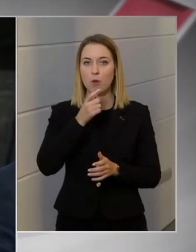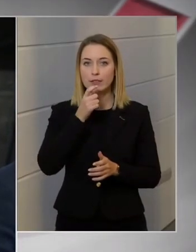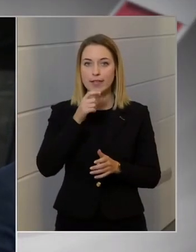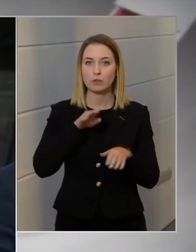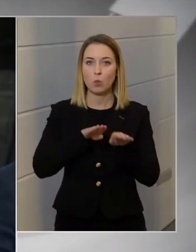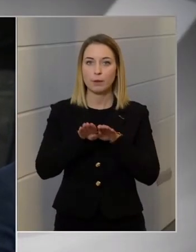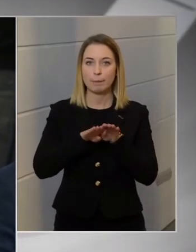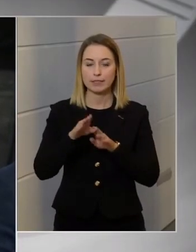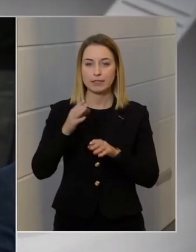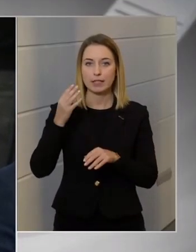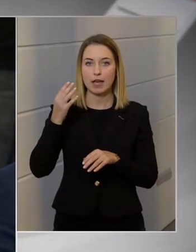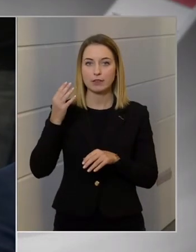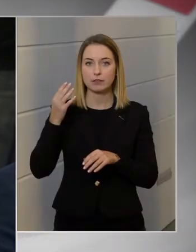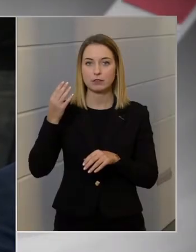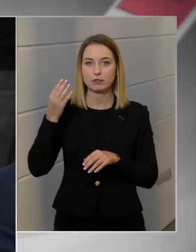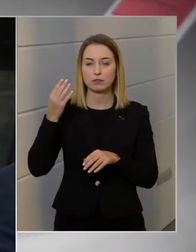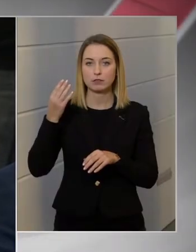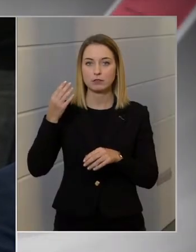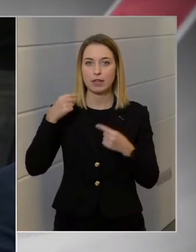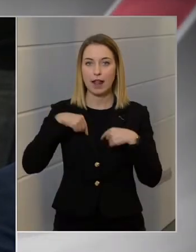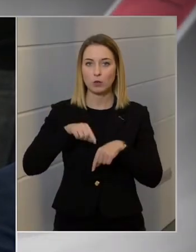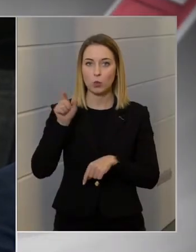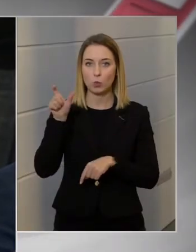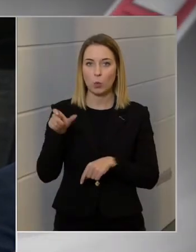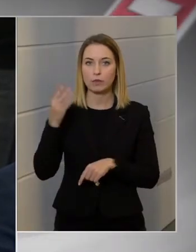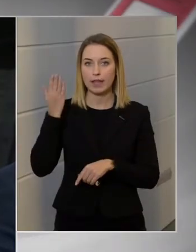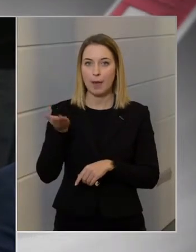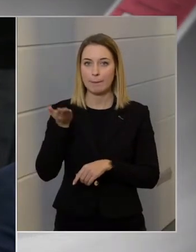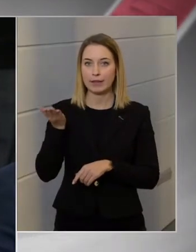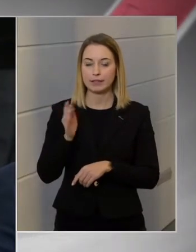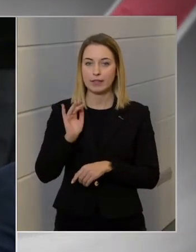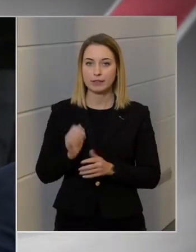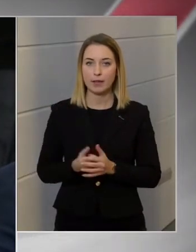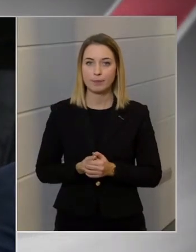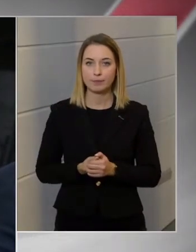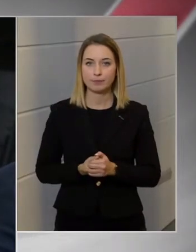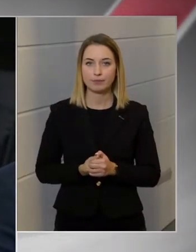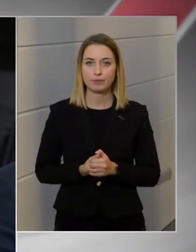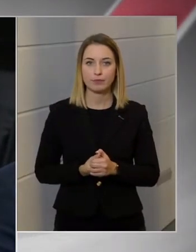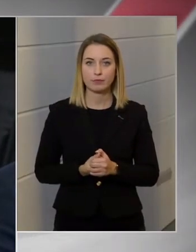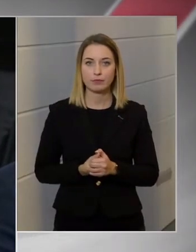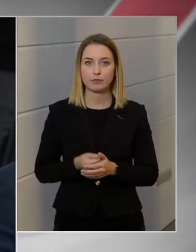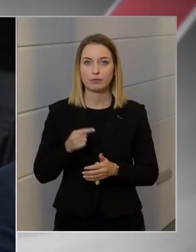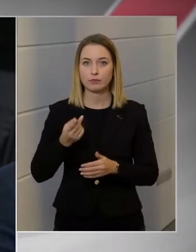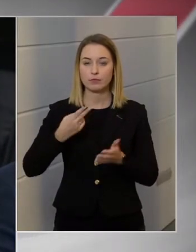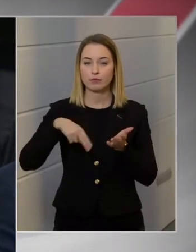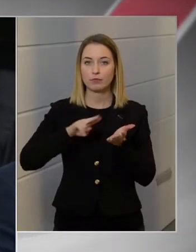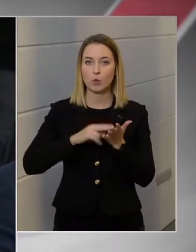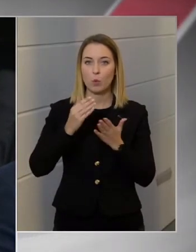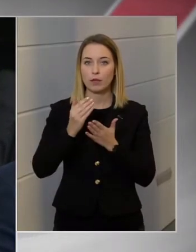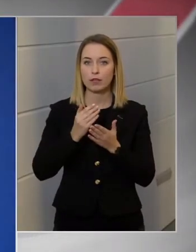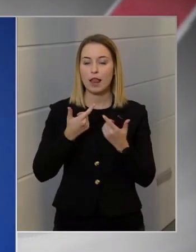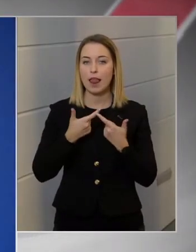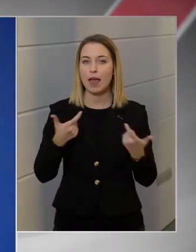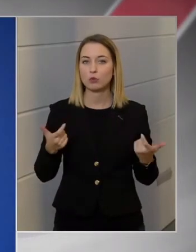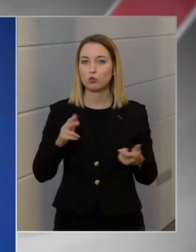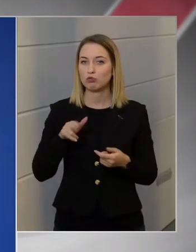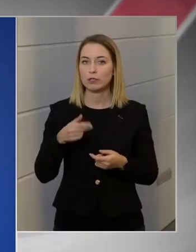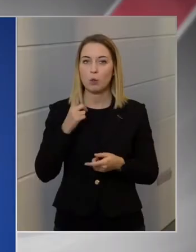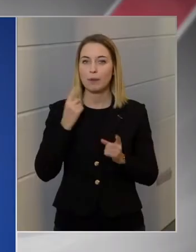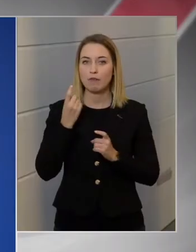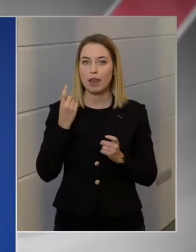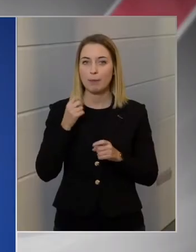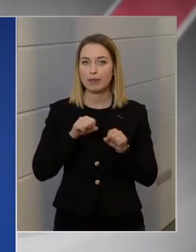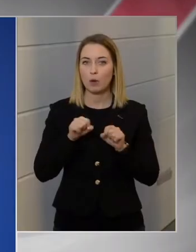Gruevszki urat. Ebből mi a jogi lehetőségről, mi a véleménye a